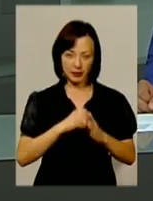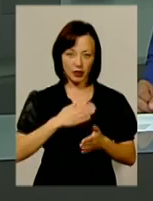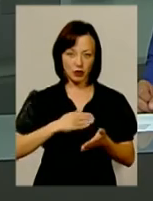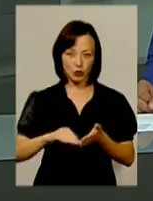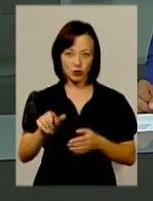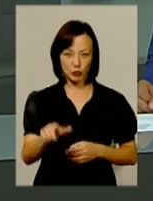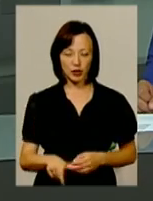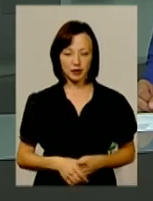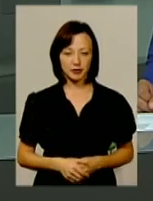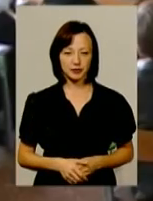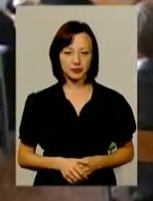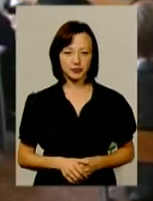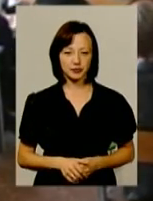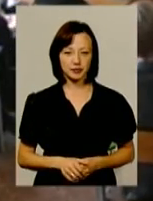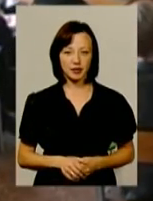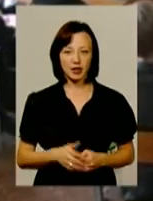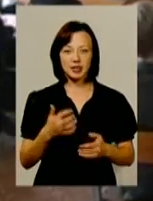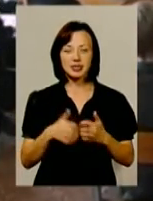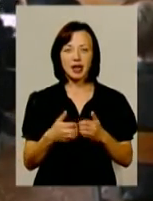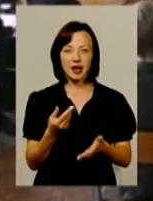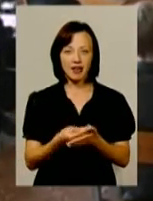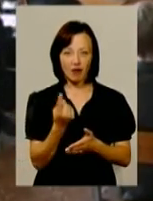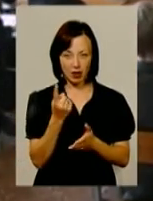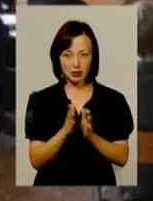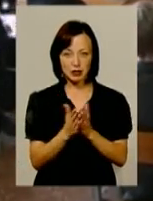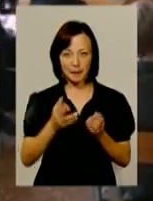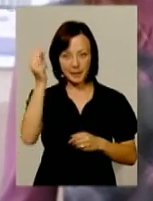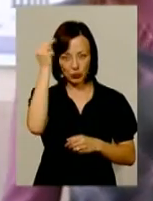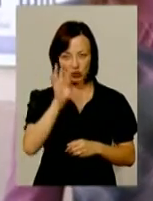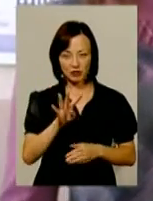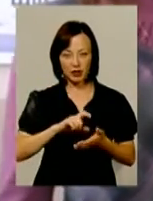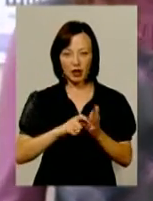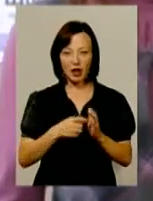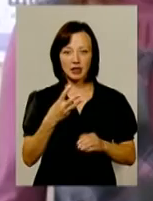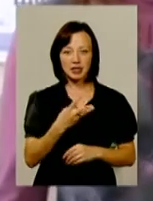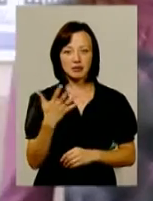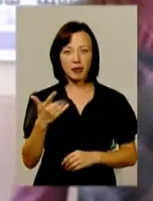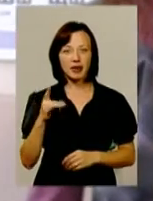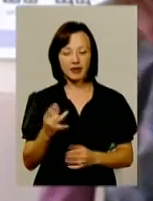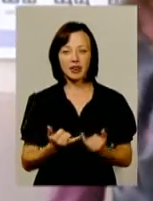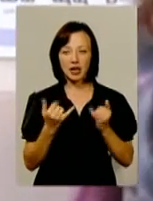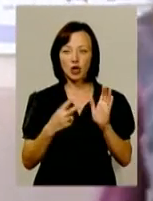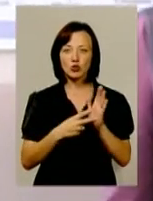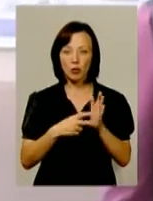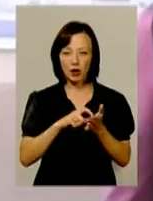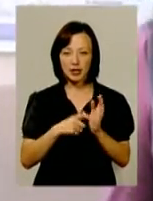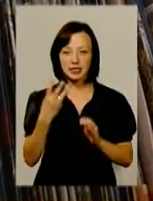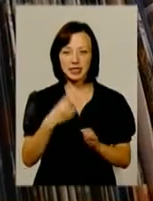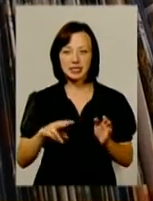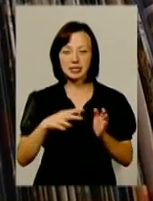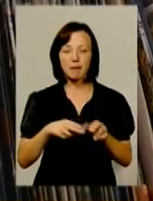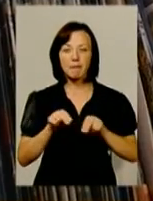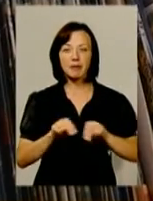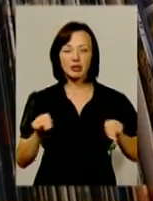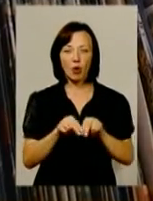Надія Білова. Середня вартість підручника для четвертого класу – 35 гривень, для сьомого – 37. Загалом педагоги